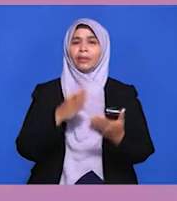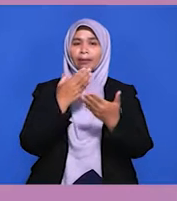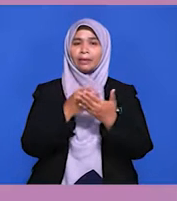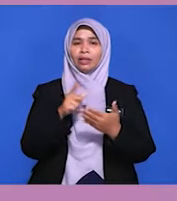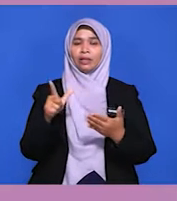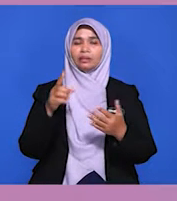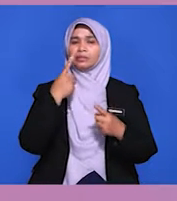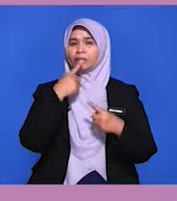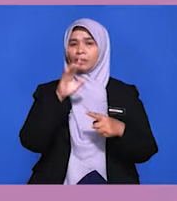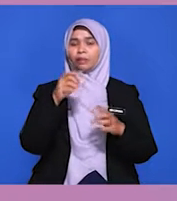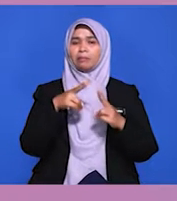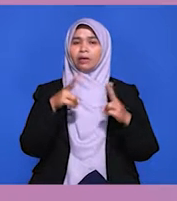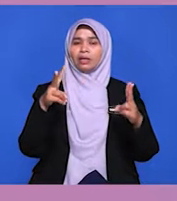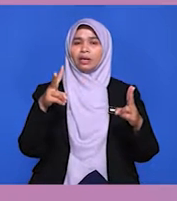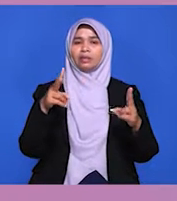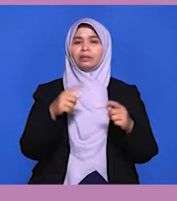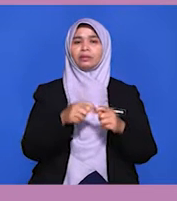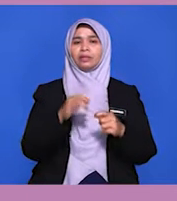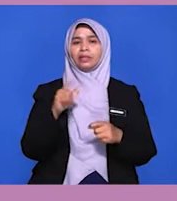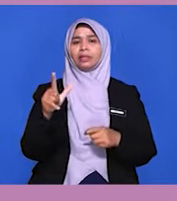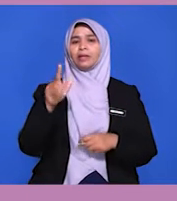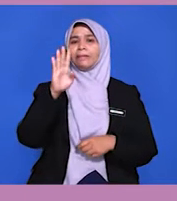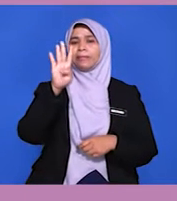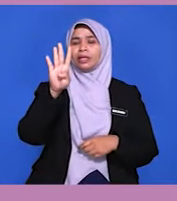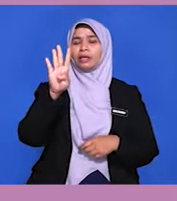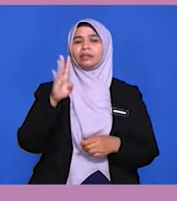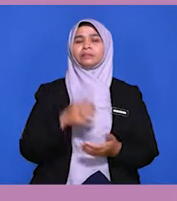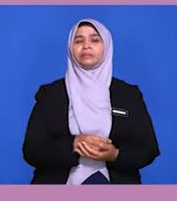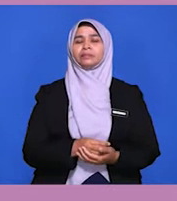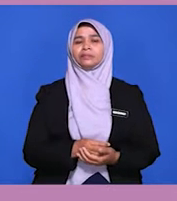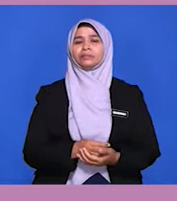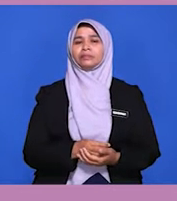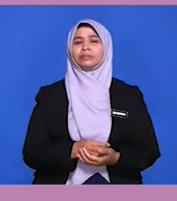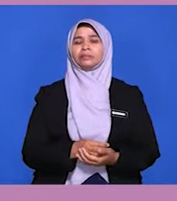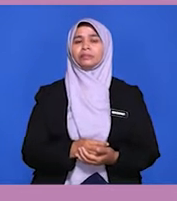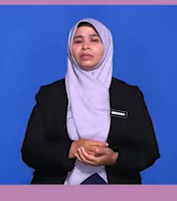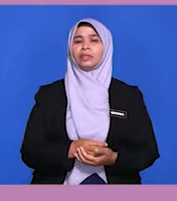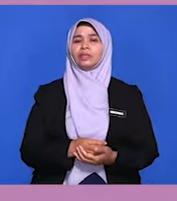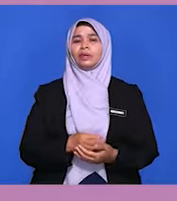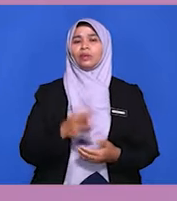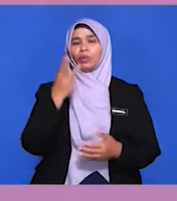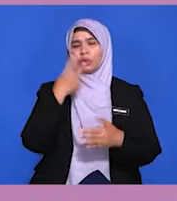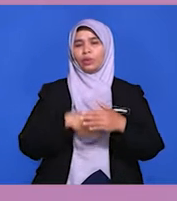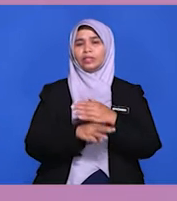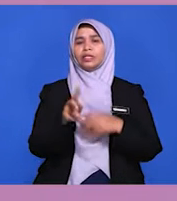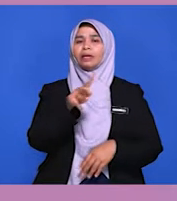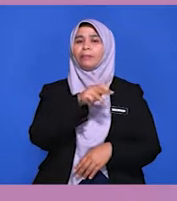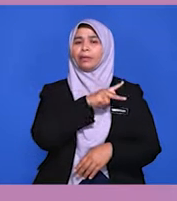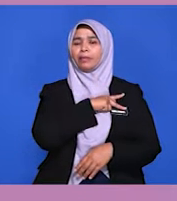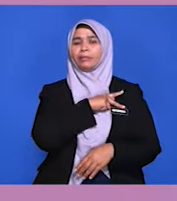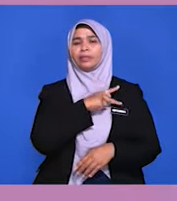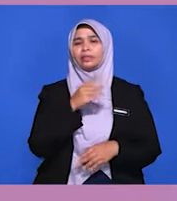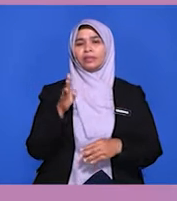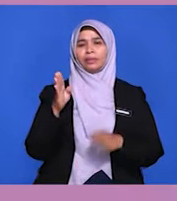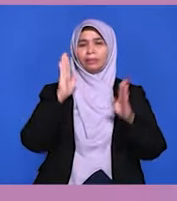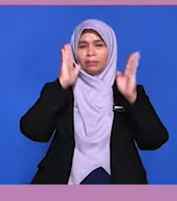Baiklah, jawapan yang paling tepat ialah B. Seperti dalam penerangan cikgu sebelum ini, bahawa wawasan